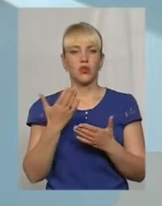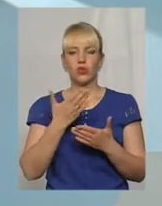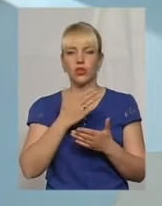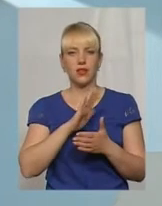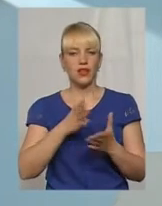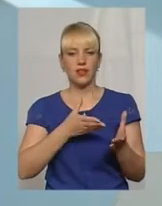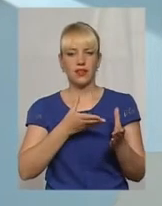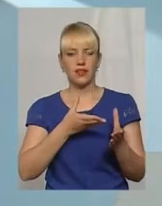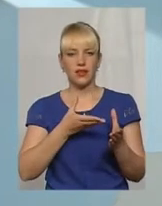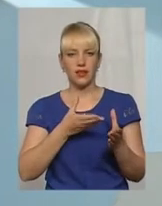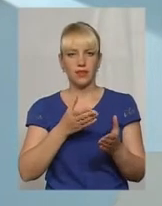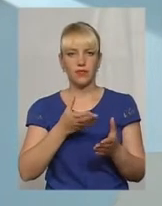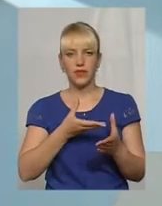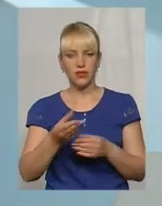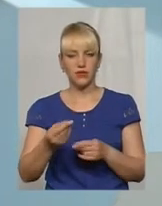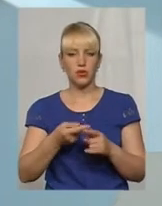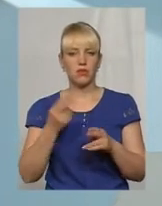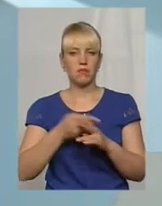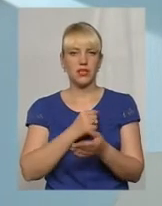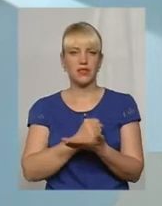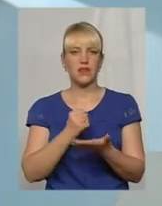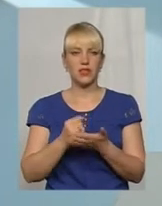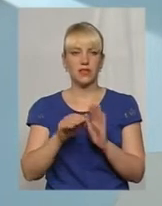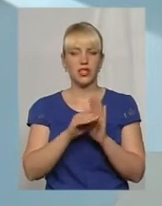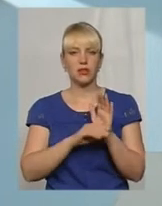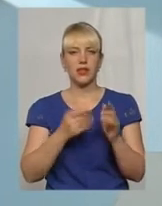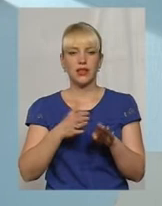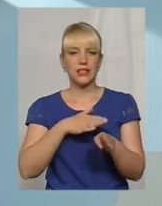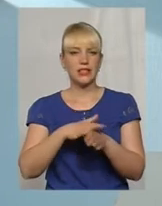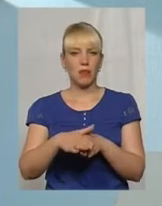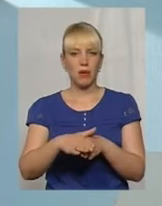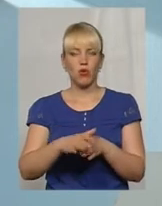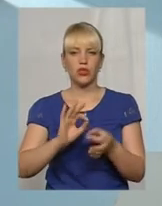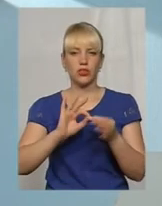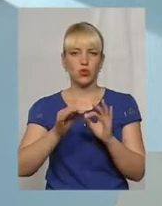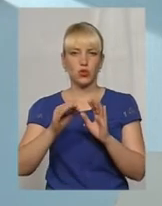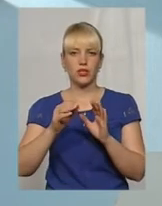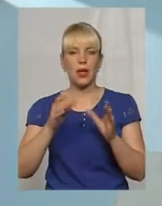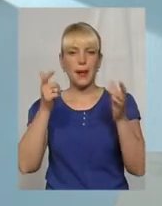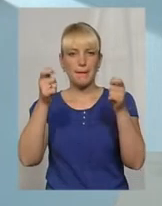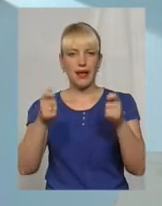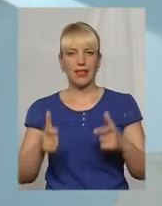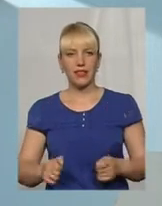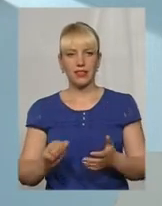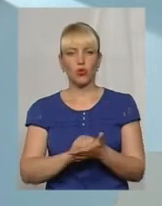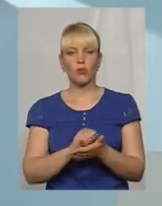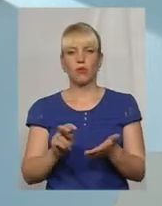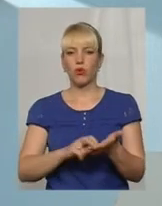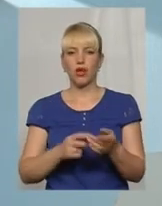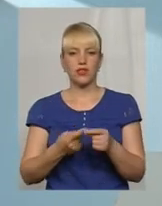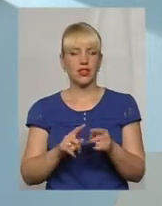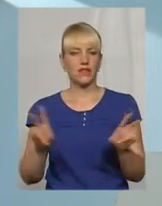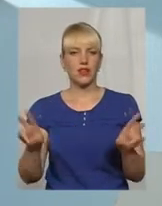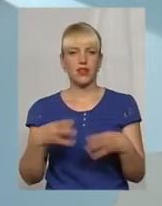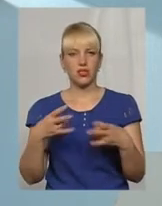безвізовий режим. Це найпільний і найсложний пакет документів. Бояться цього не стоїть,